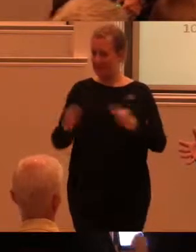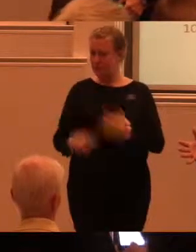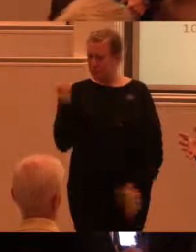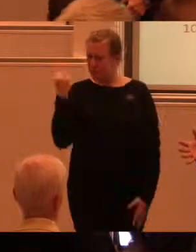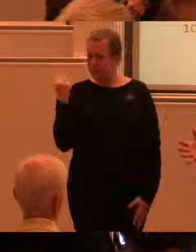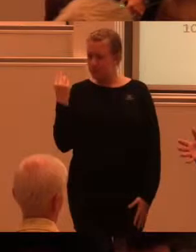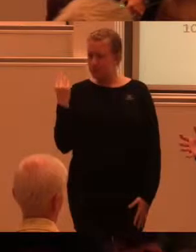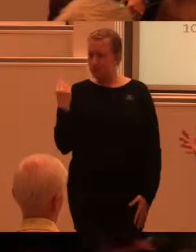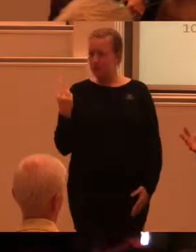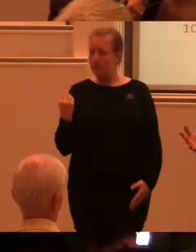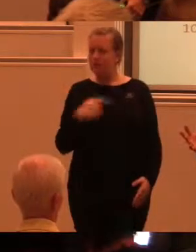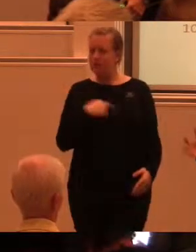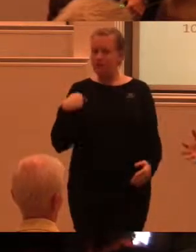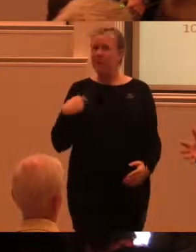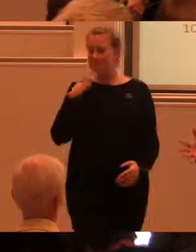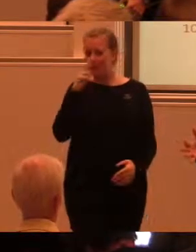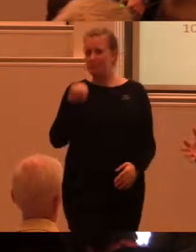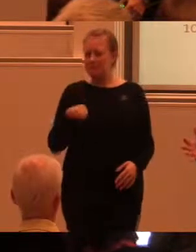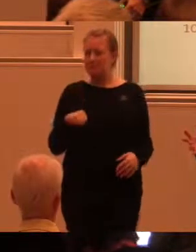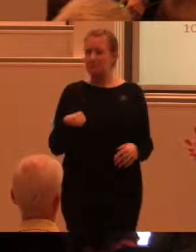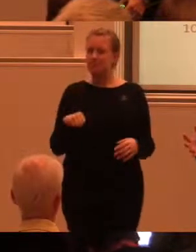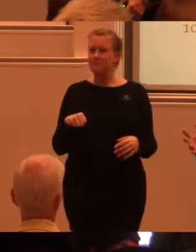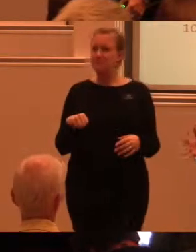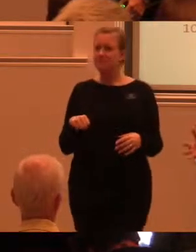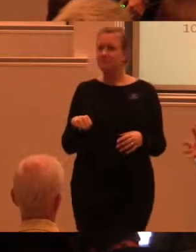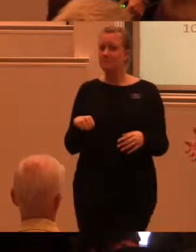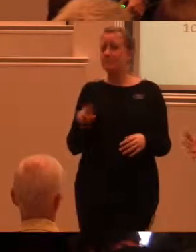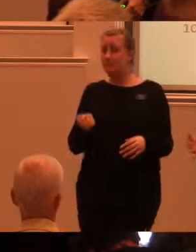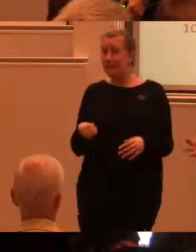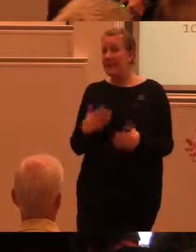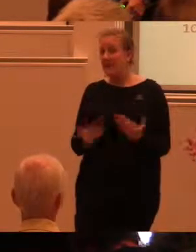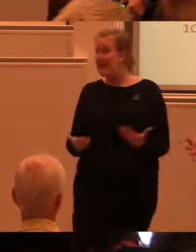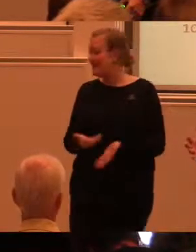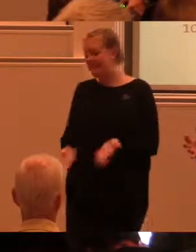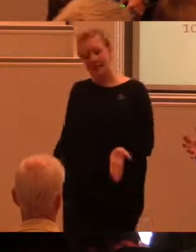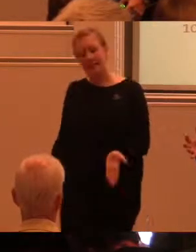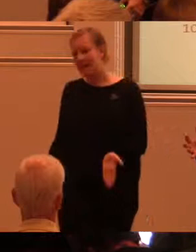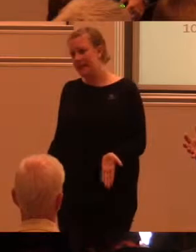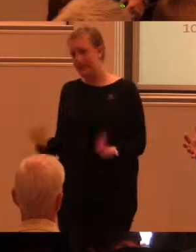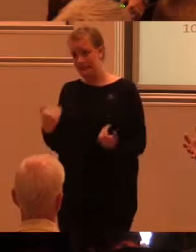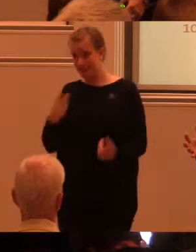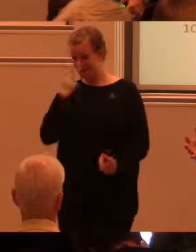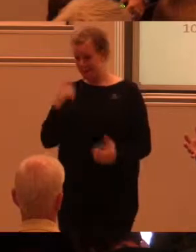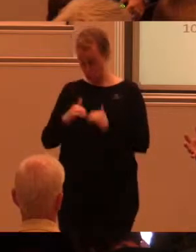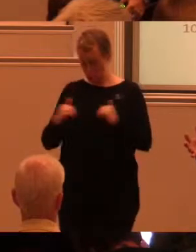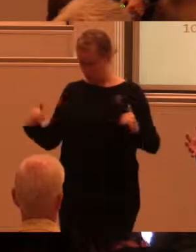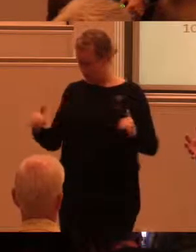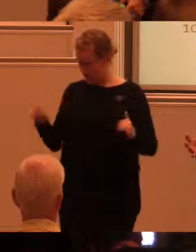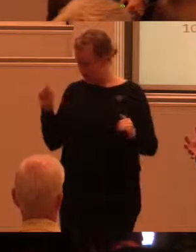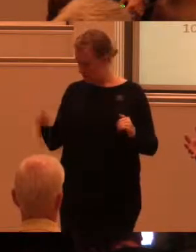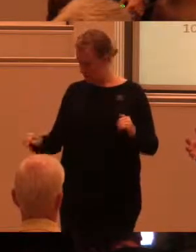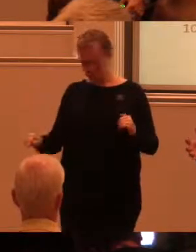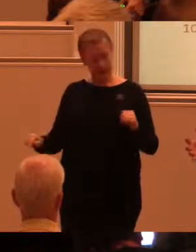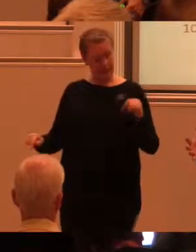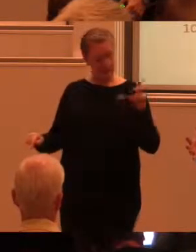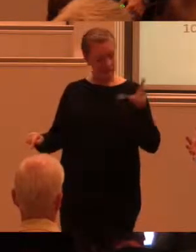det är väldigt svårt eller det är inte lätt att längre skilja ut saker